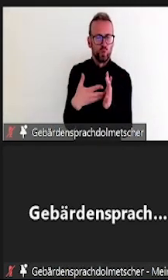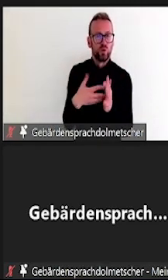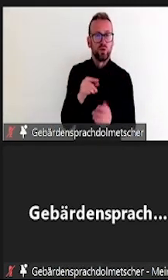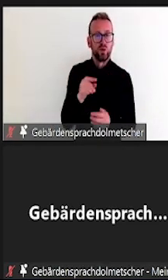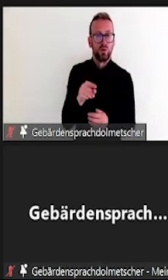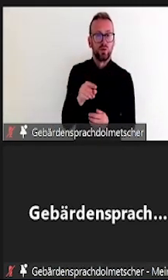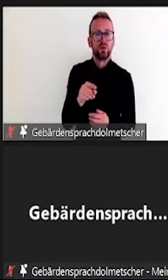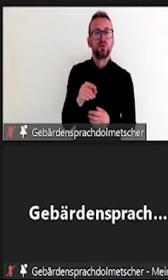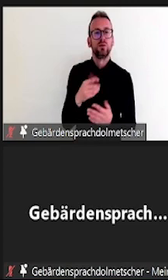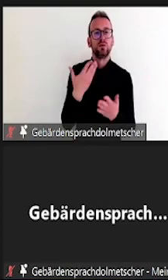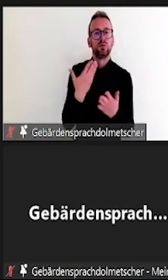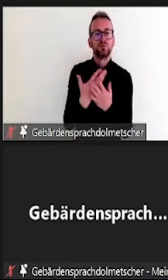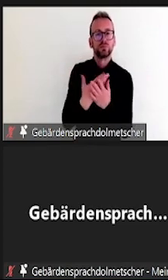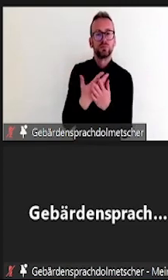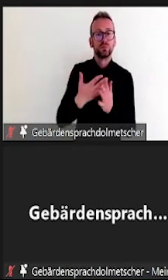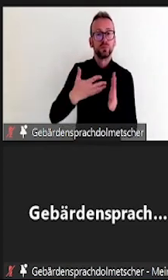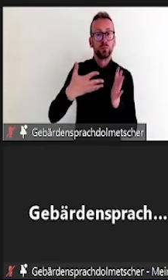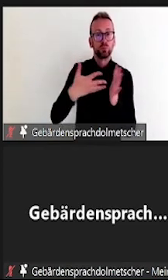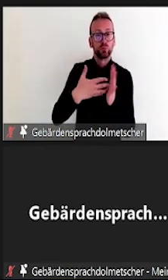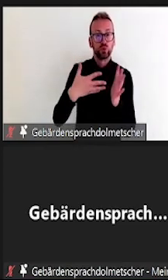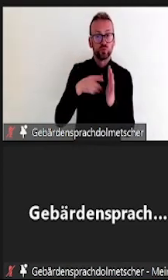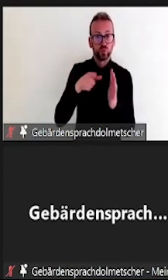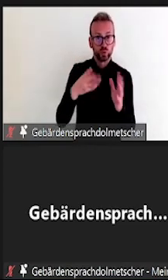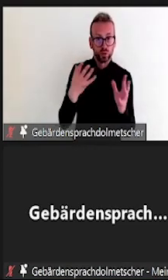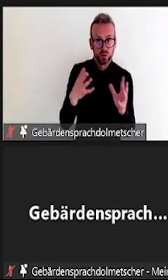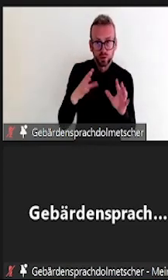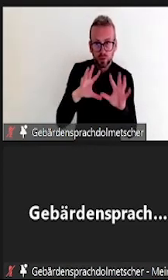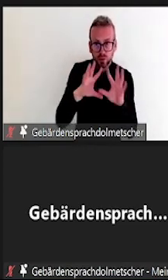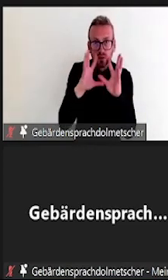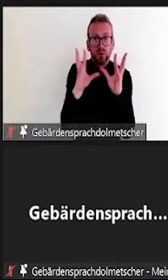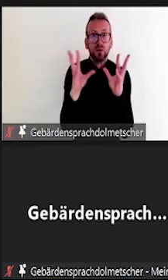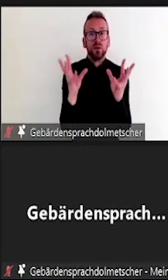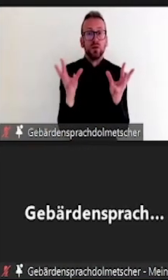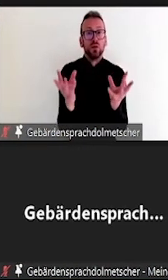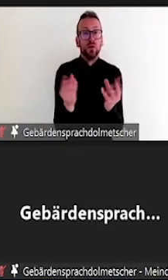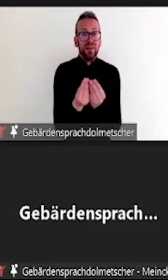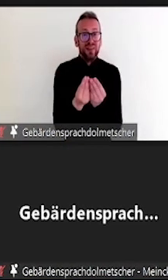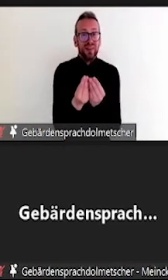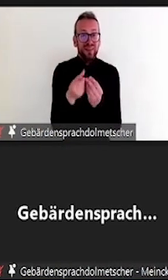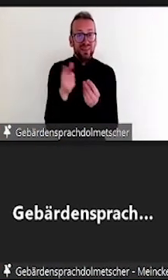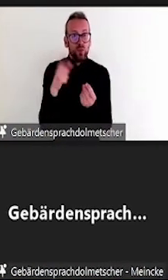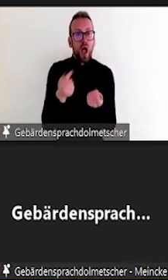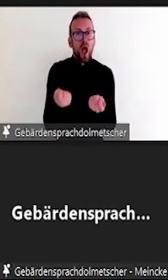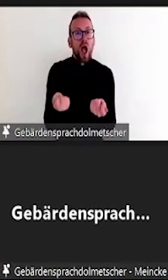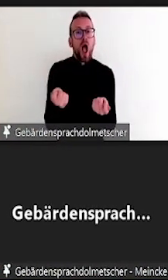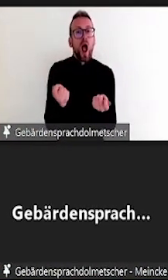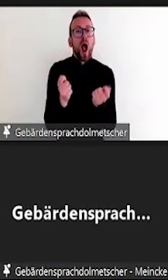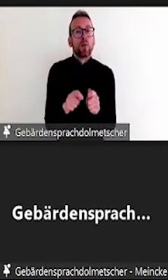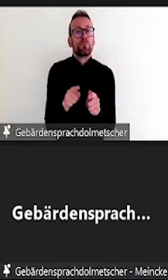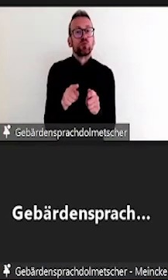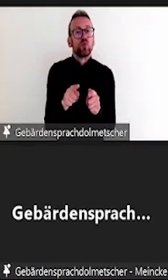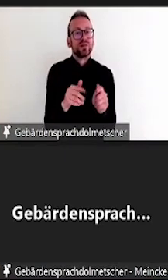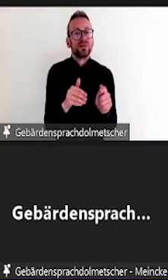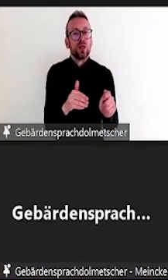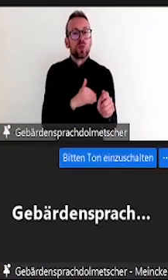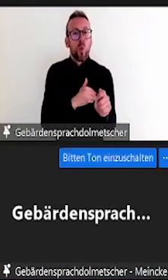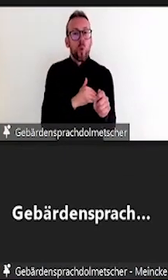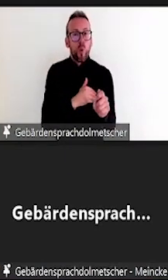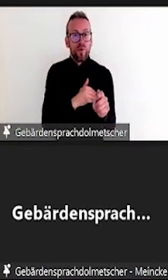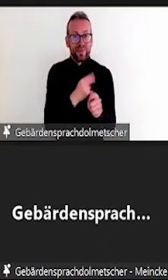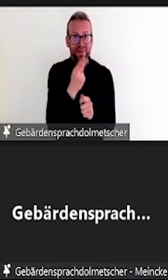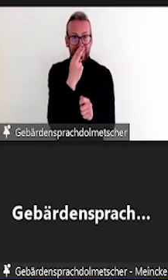Barrierefreiheit und zum anderen angemessene Vorkehrungen. Barrierefreiheit bedeutet im Zusammenhang mit dem Prüfen,